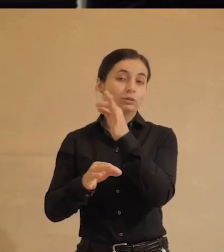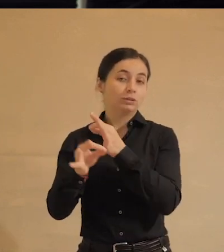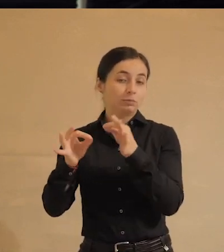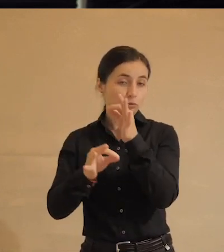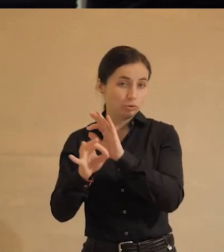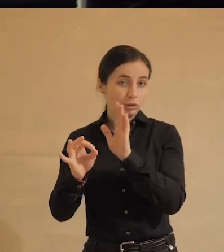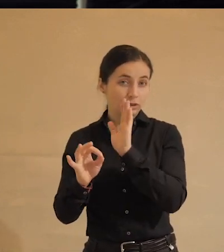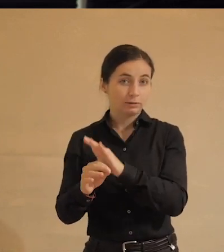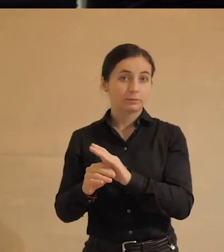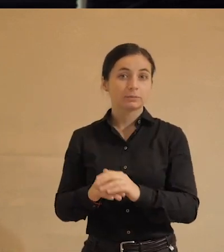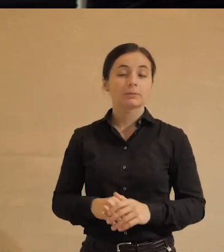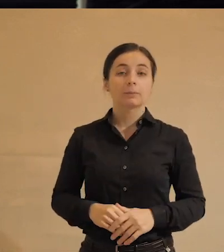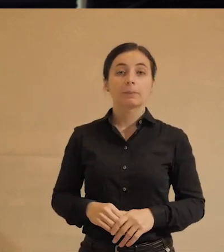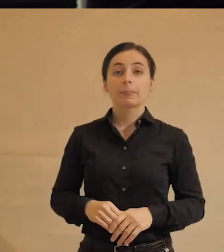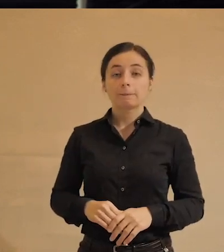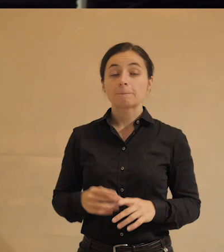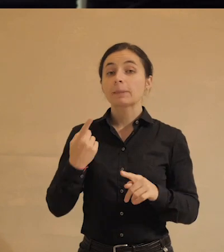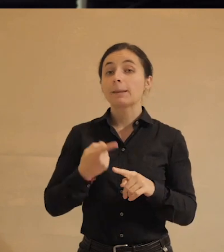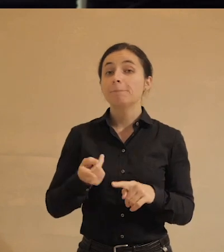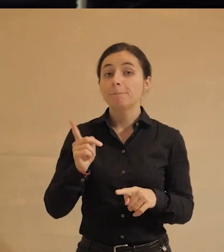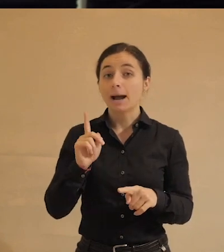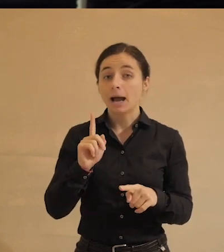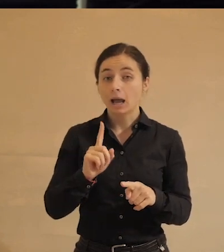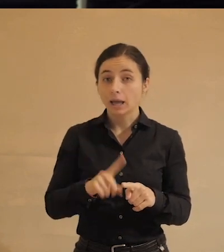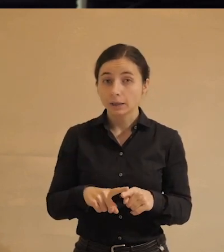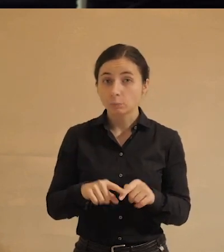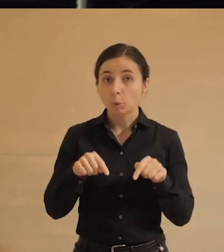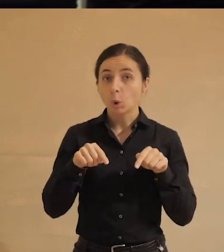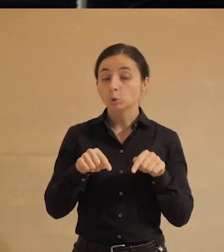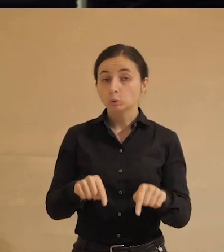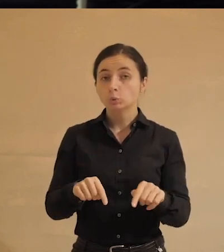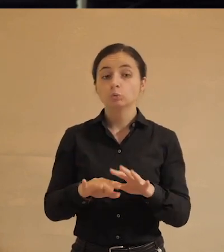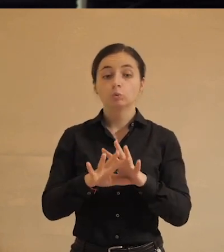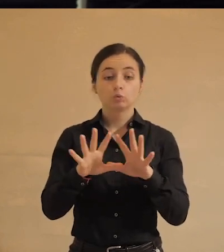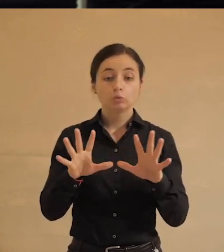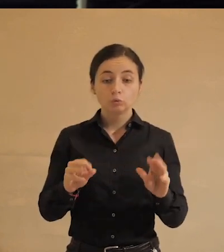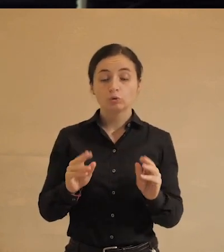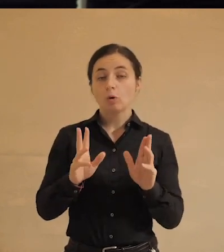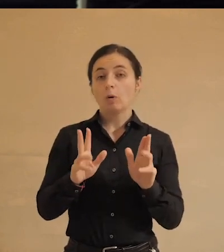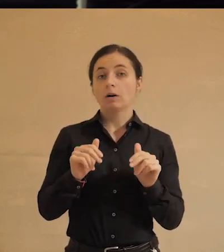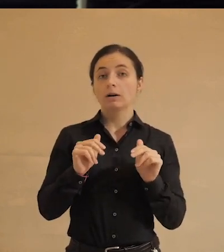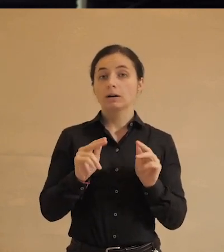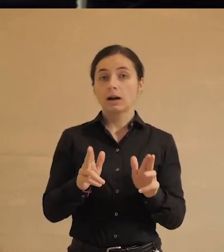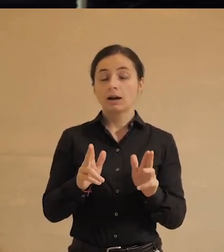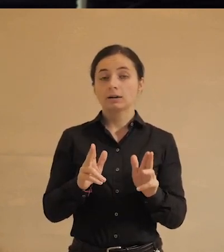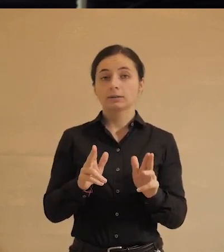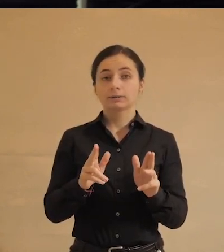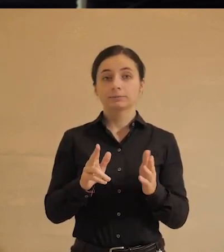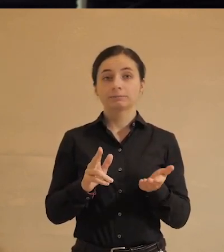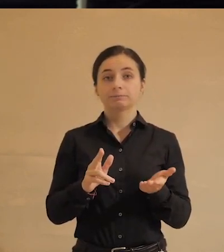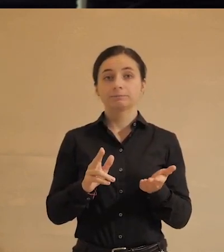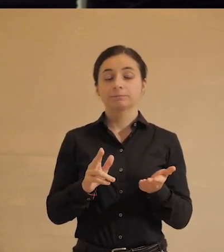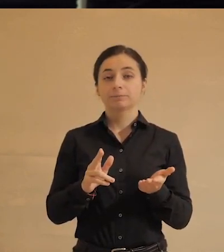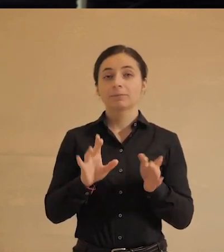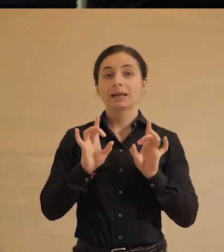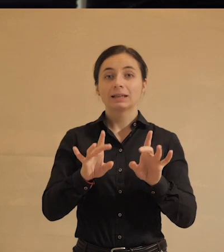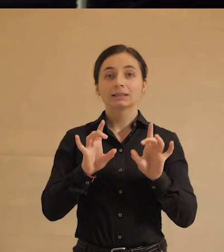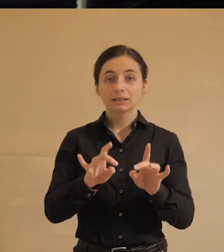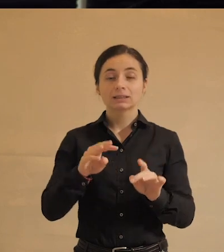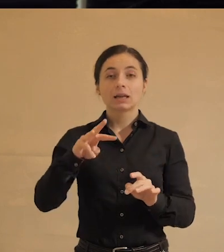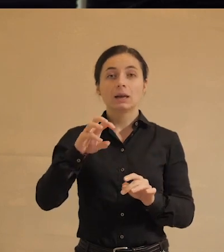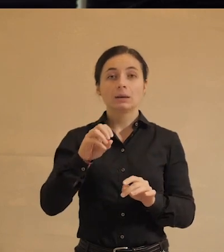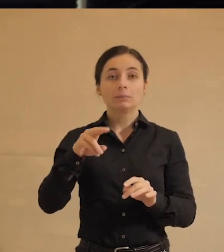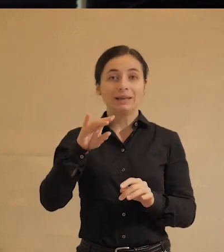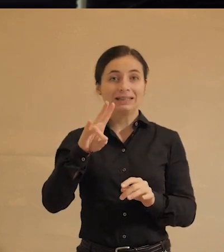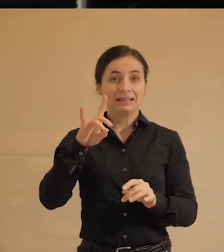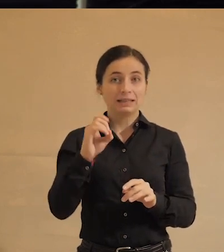и не надо, он и так все знает. Поэтому тут абсолютно все как в рассказе «Медные буки»